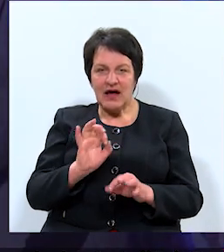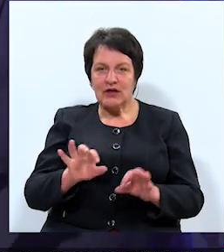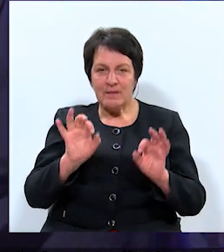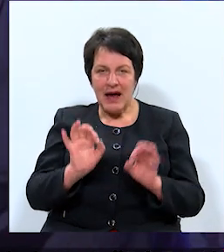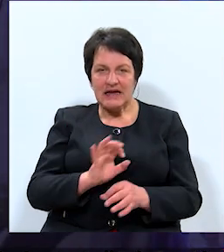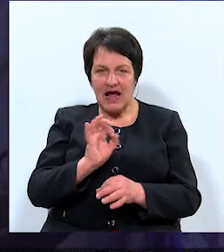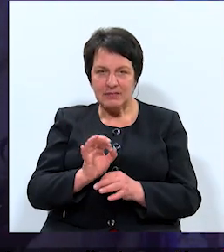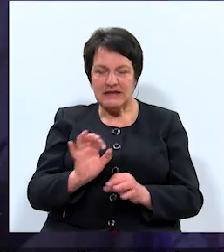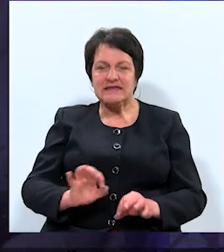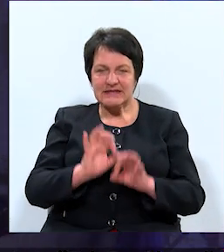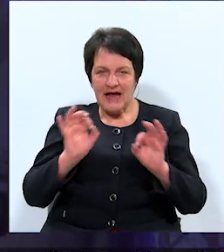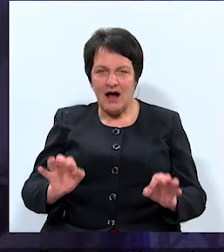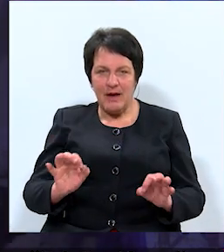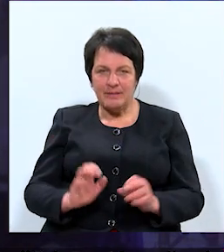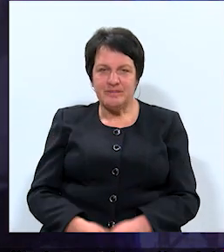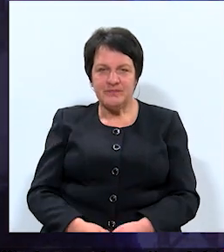atbildes. Sākam!